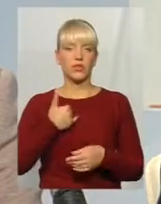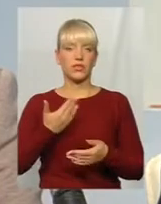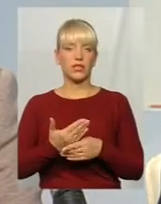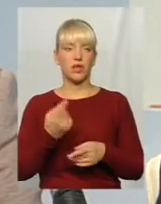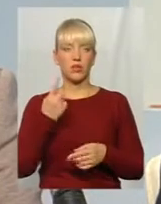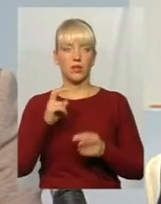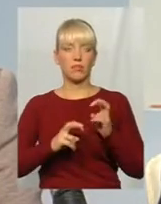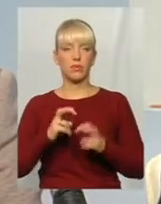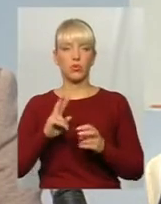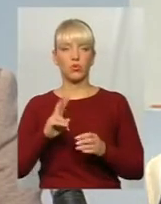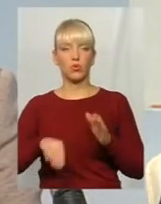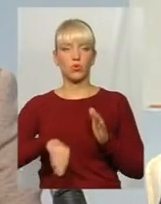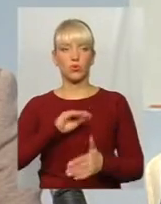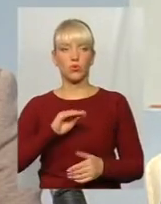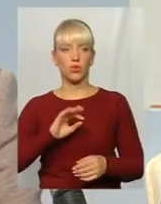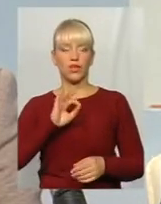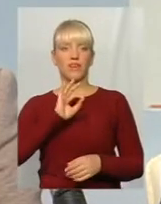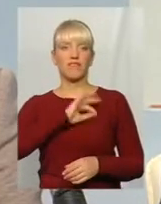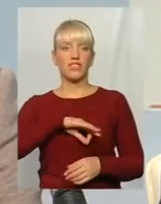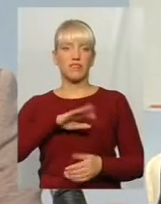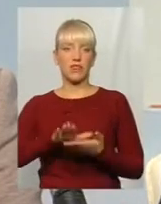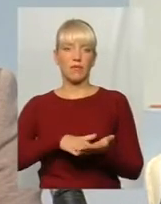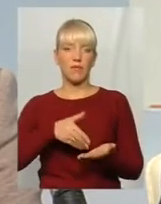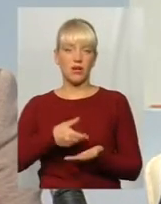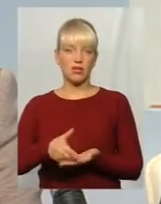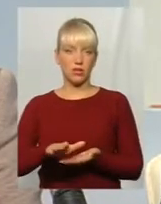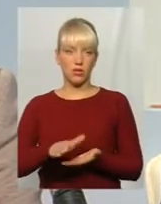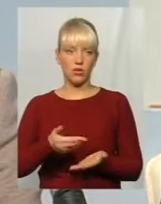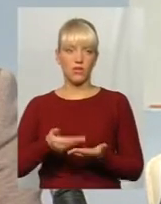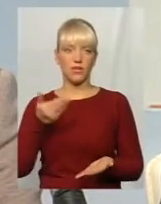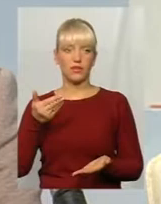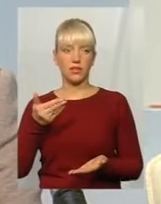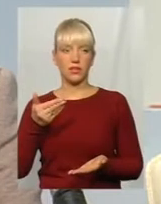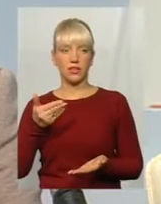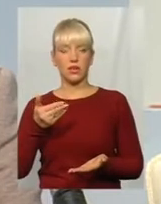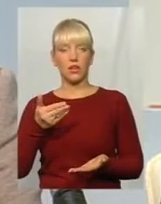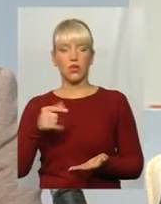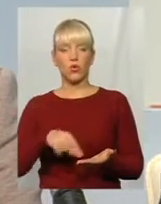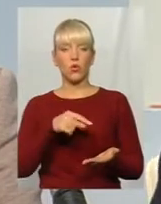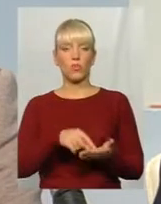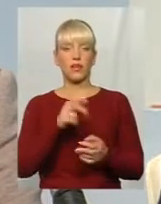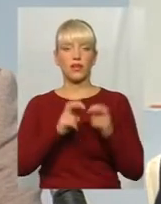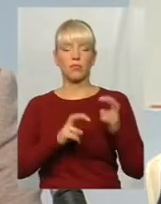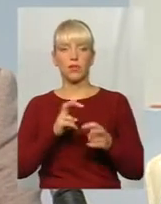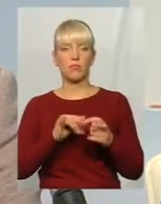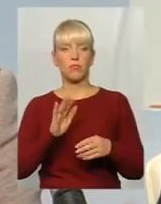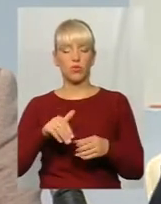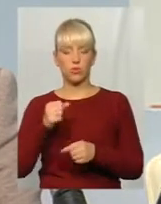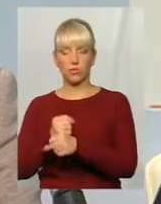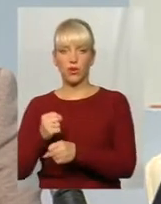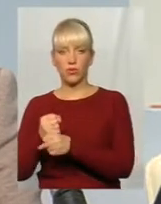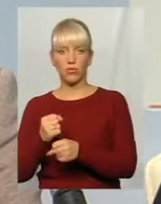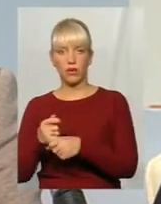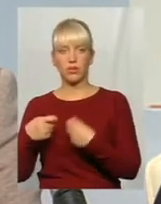одне підприємство, яке купує вживане масло від комунальних підприємств і потім його переробляє і